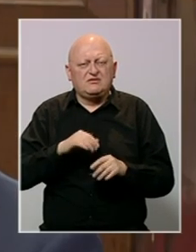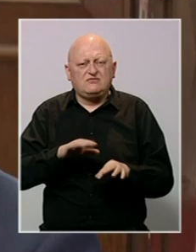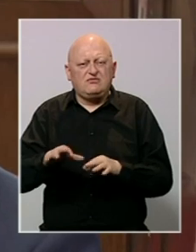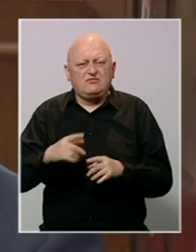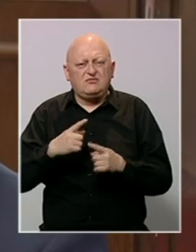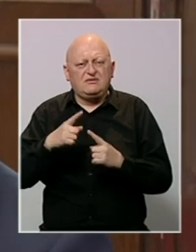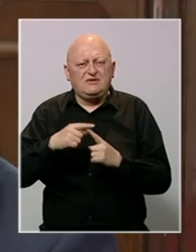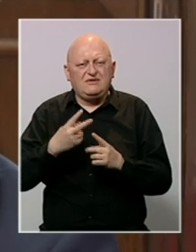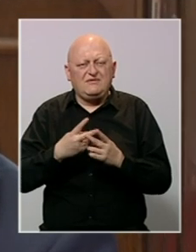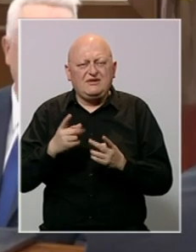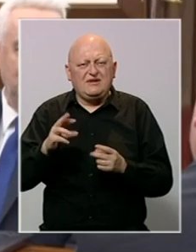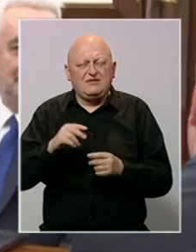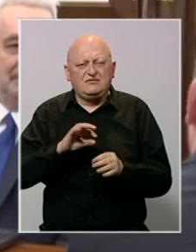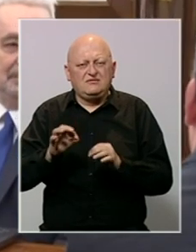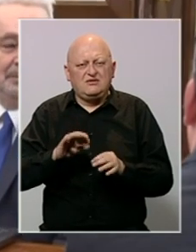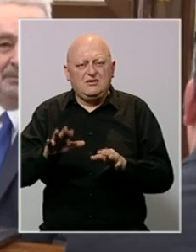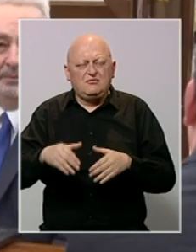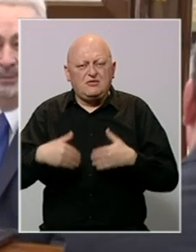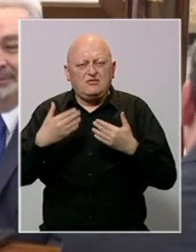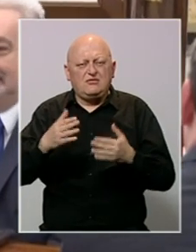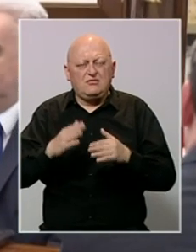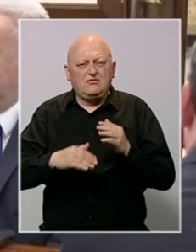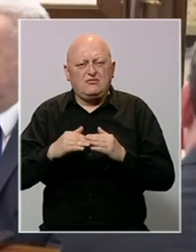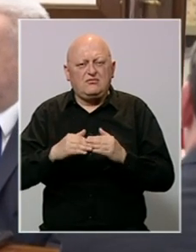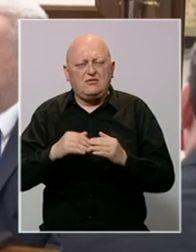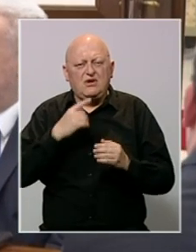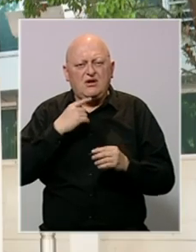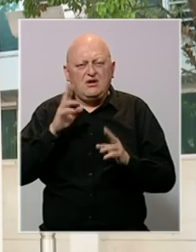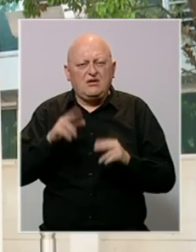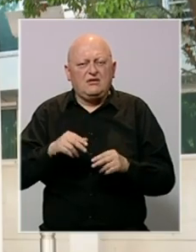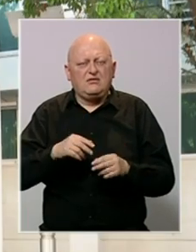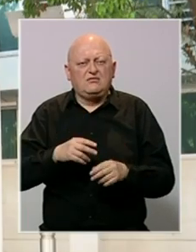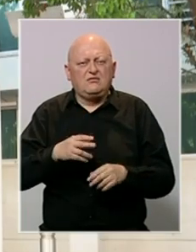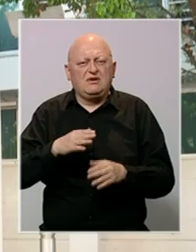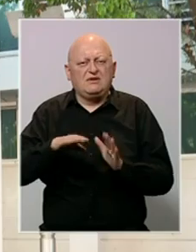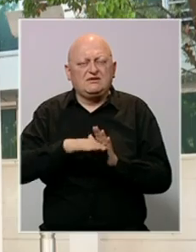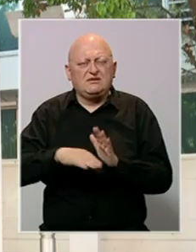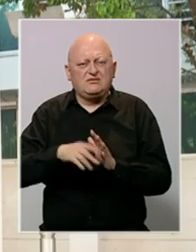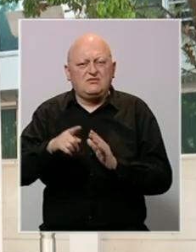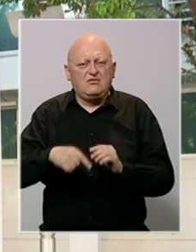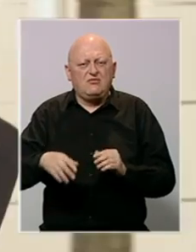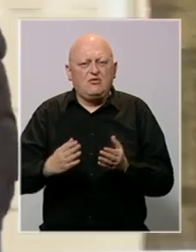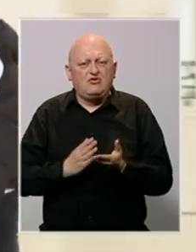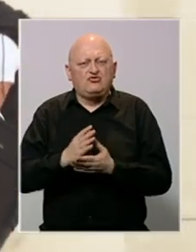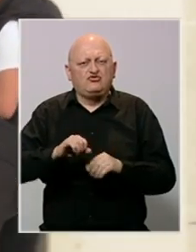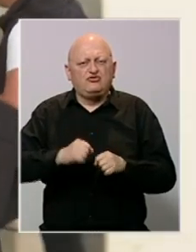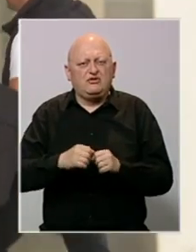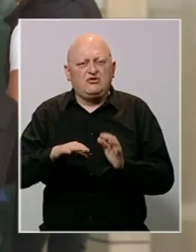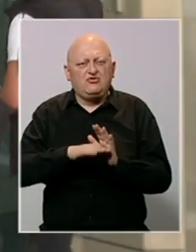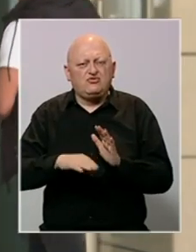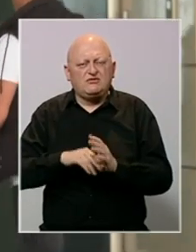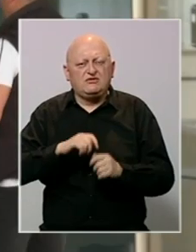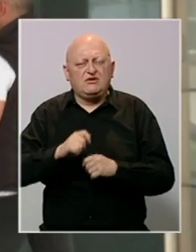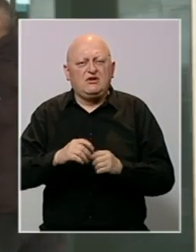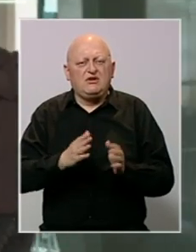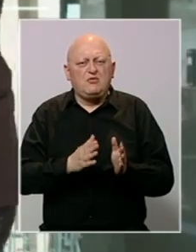svom Twitter nalogu napisao je da se primopredaja praktikuje kada postoji legitimiteta, da su u ovom slučaju prekršene ustavne i